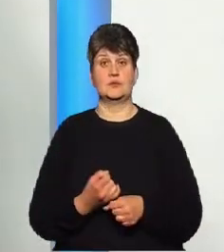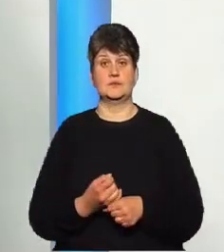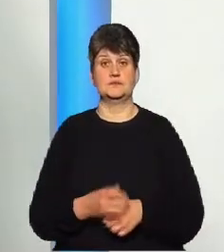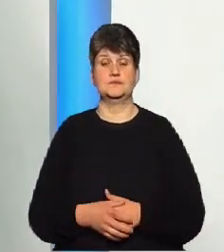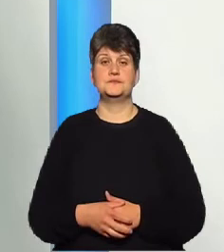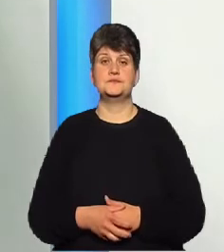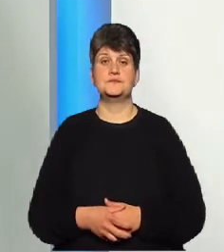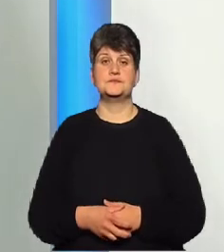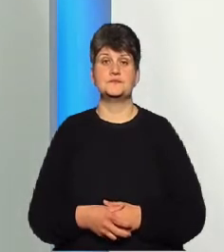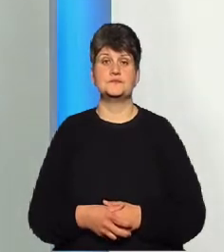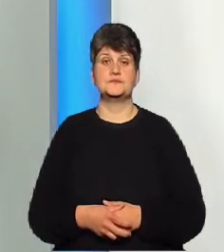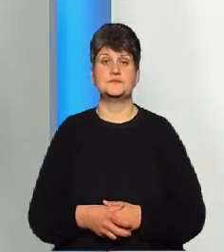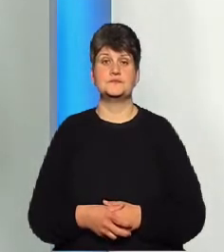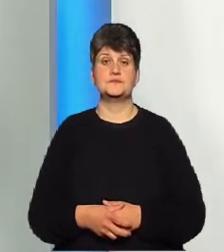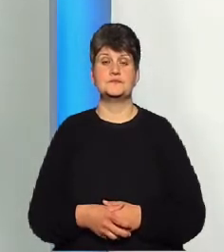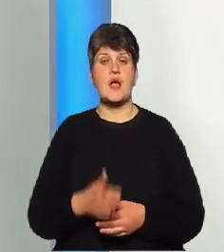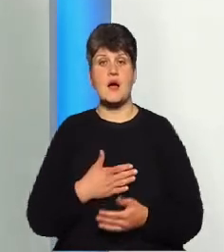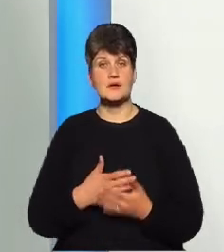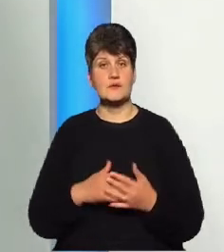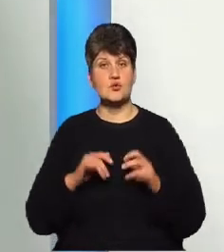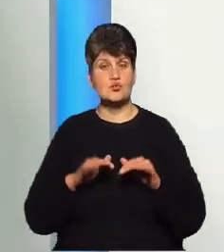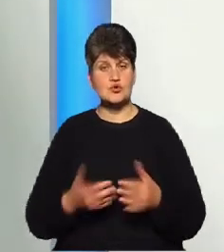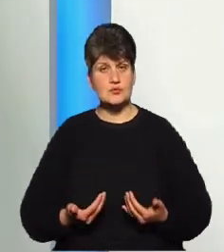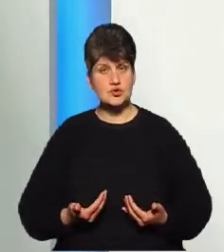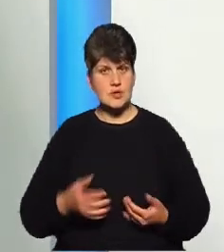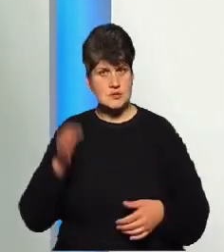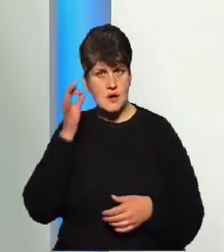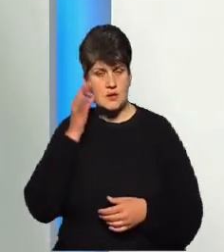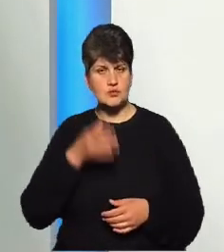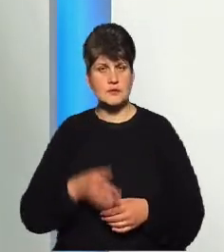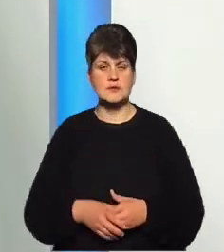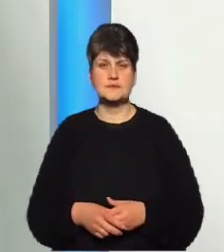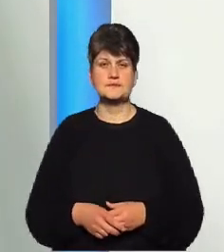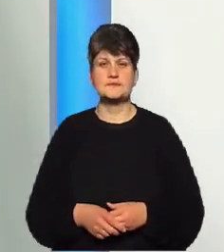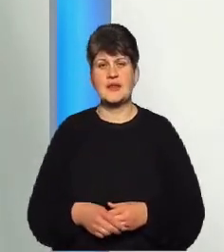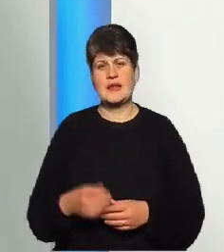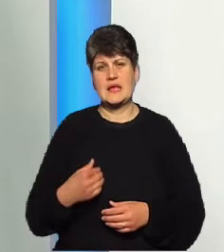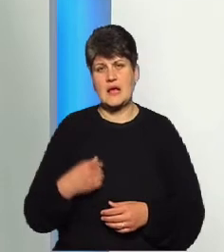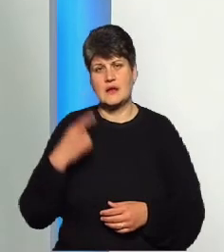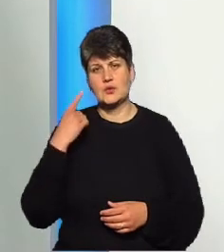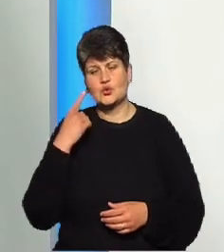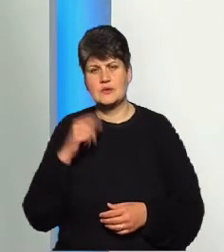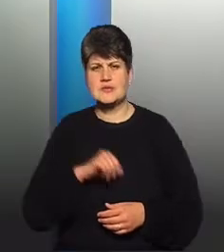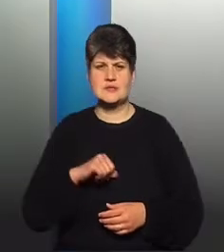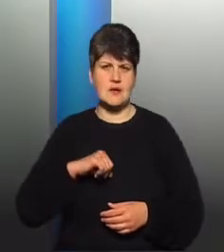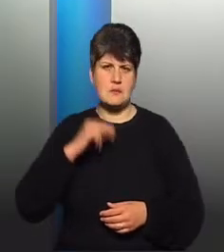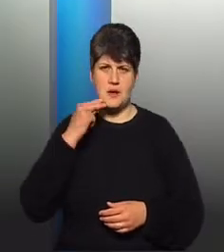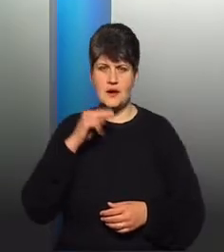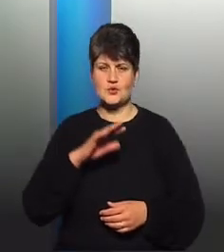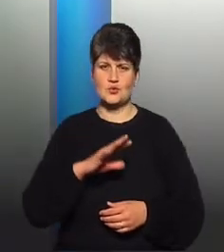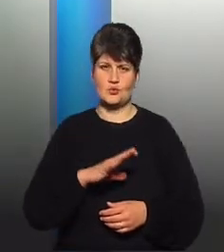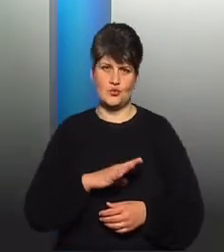Активний спосіб життя, ви говорили, згадували. Я думаю, що найкраще було б все-таки десь колись